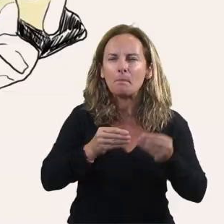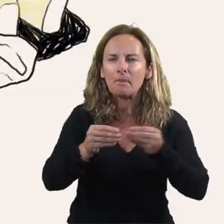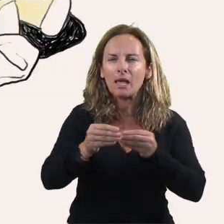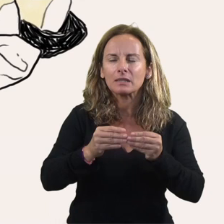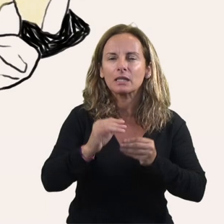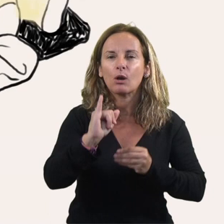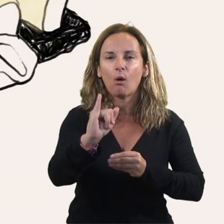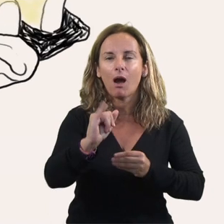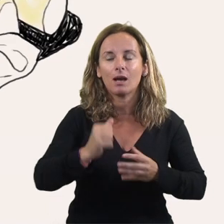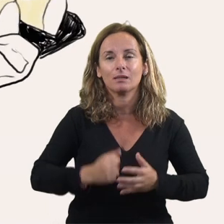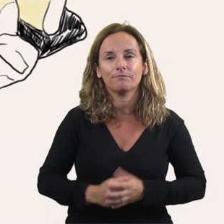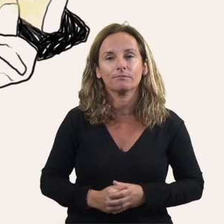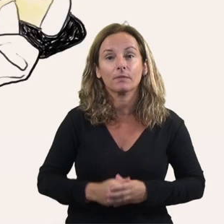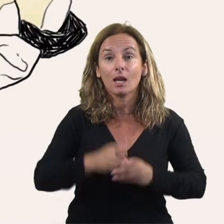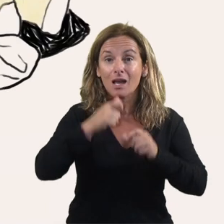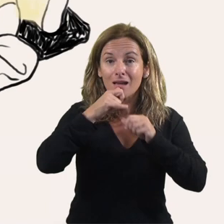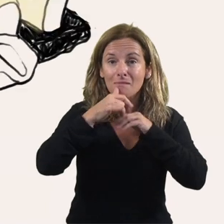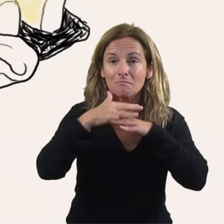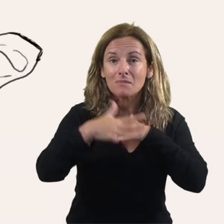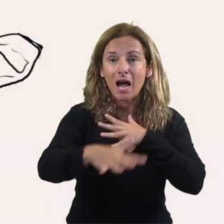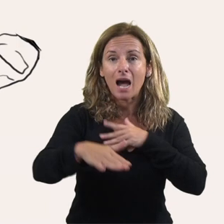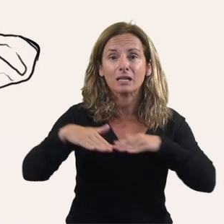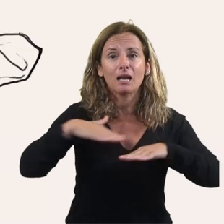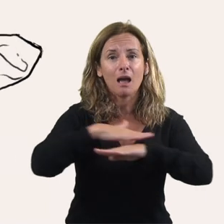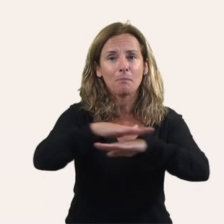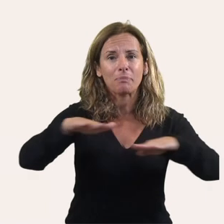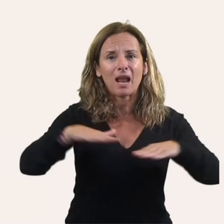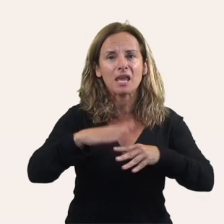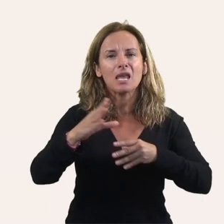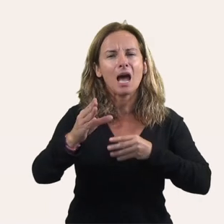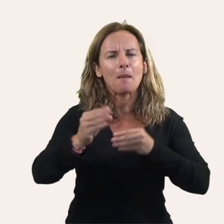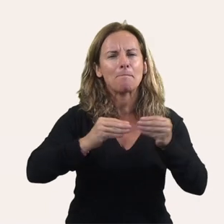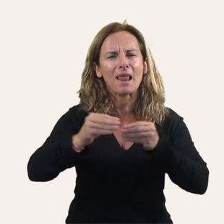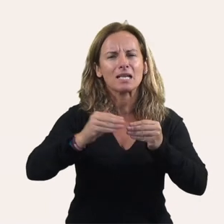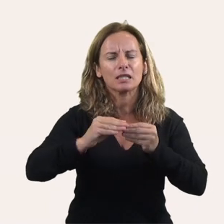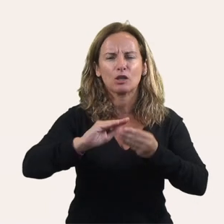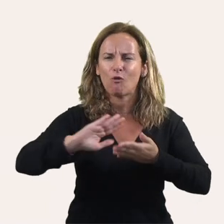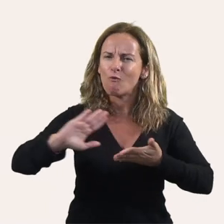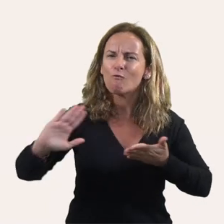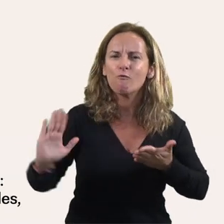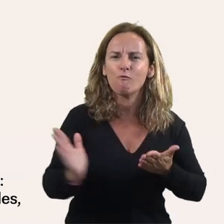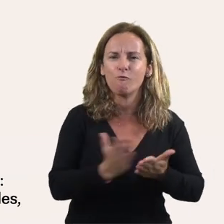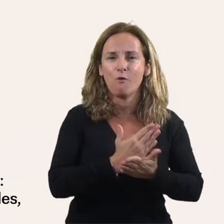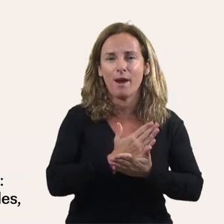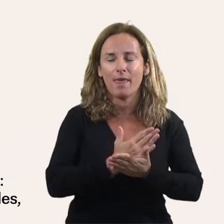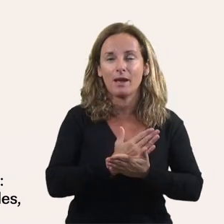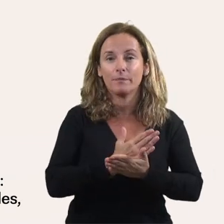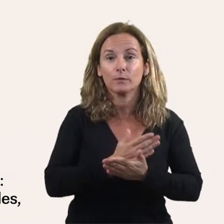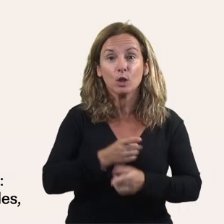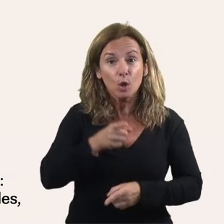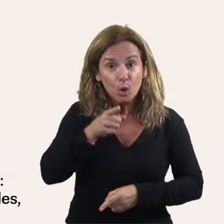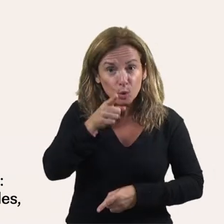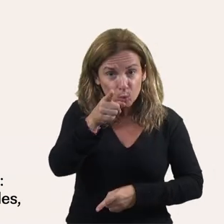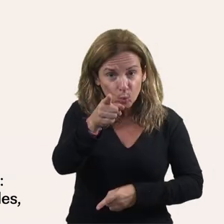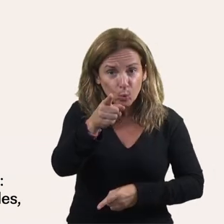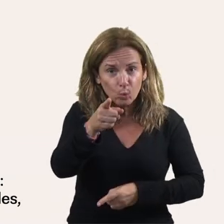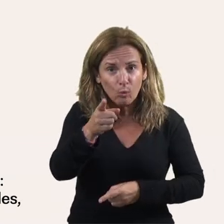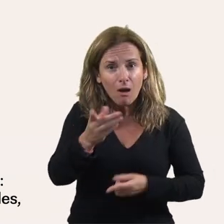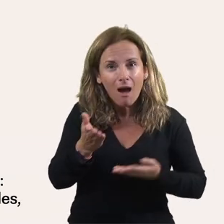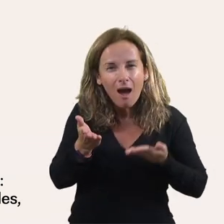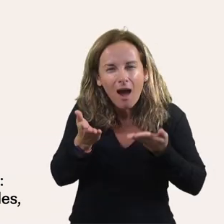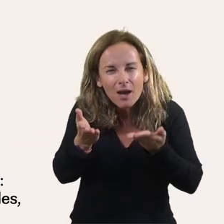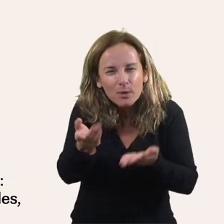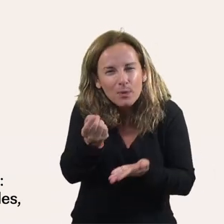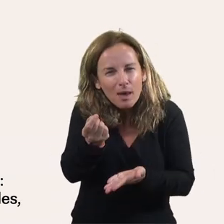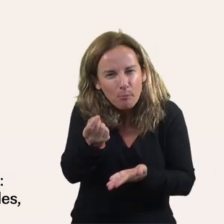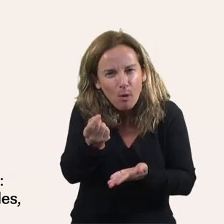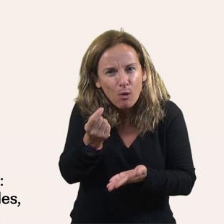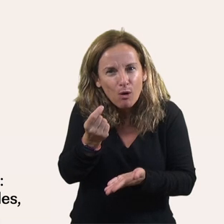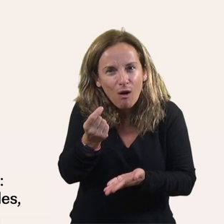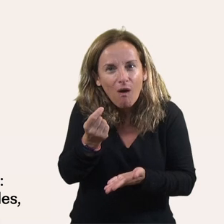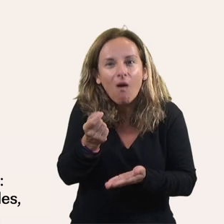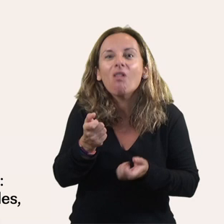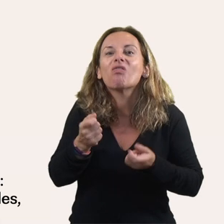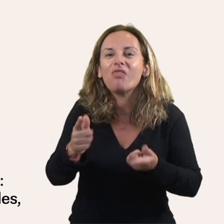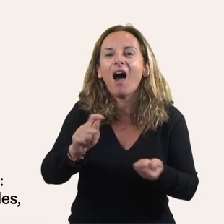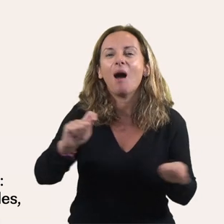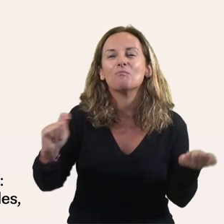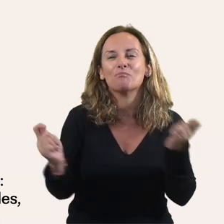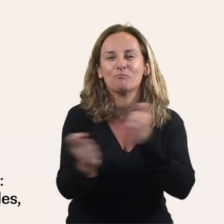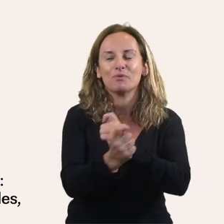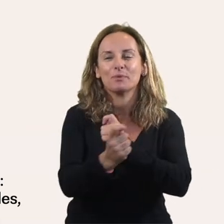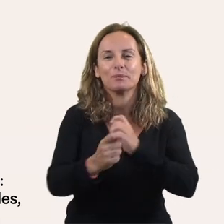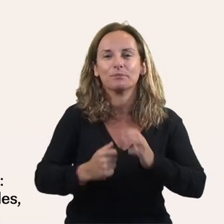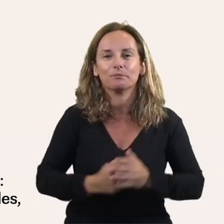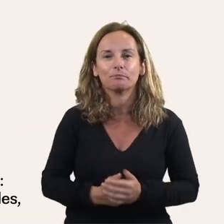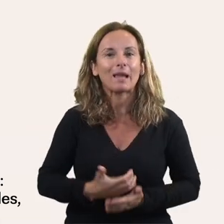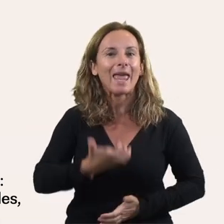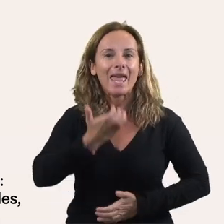Eliminar el plàstic de la mà i de les platges és urgent. Cada petita acció pot ser transformadora. A